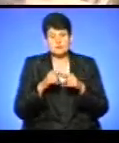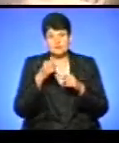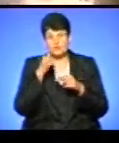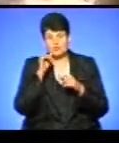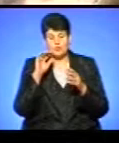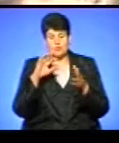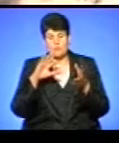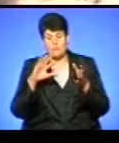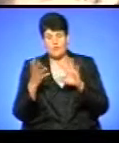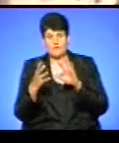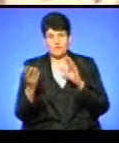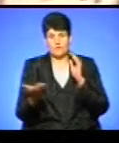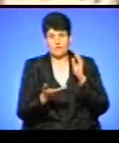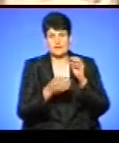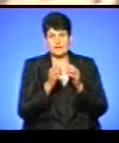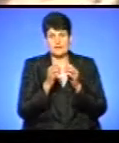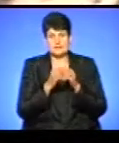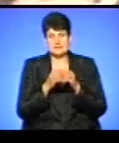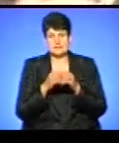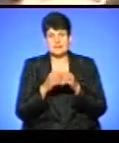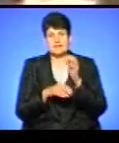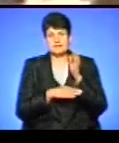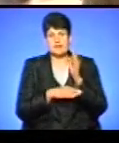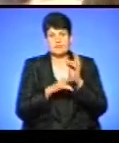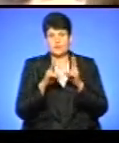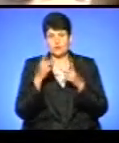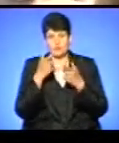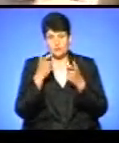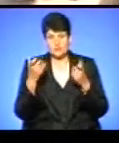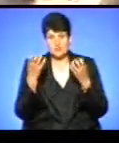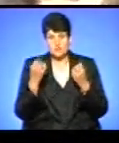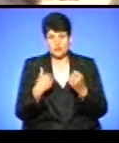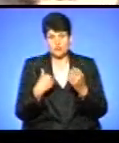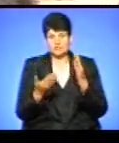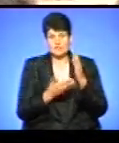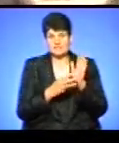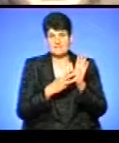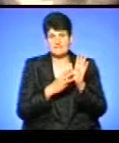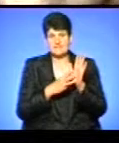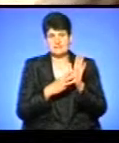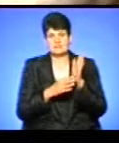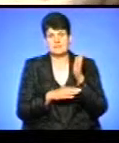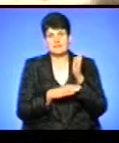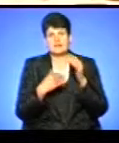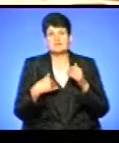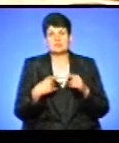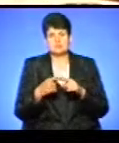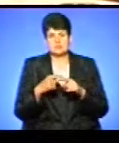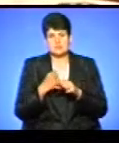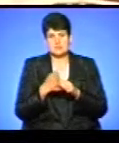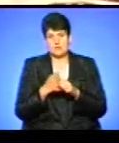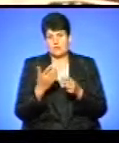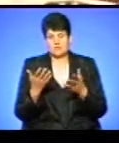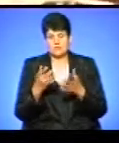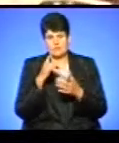повалили 10 дерев, це не було ніхто повідомлений про це. І хочу ще зрізати 8 дерев, тому що їм, я не знаю, для чого вони це роблять, не був ніхто.